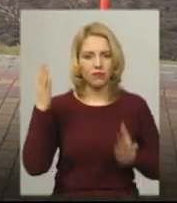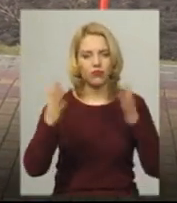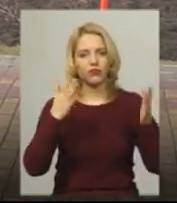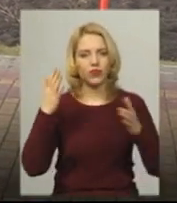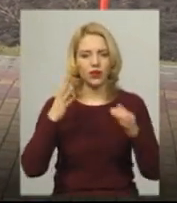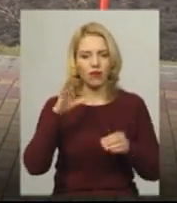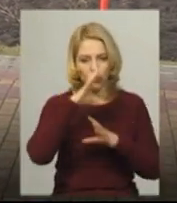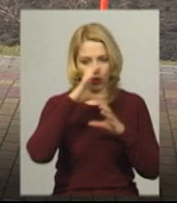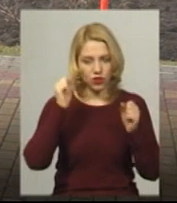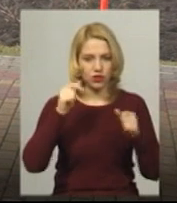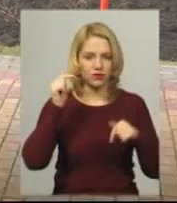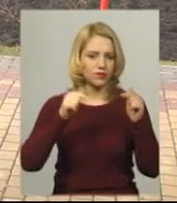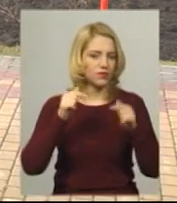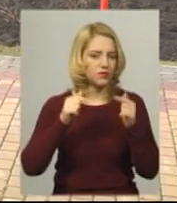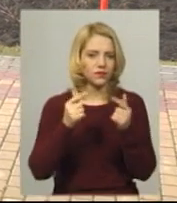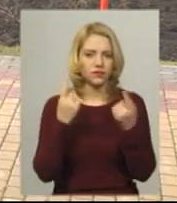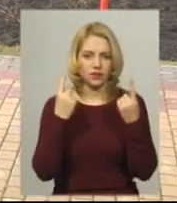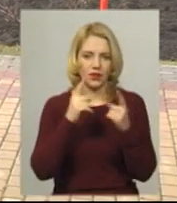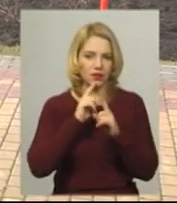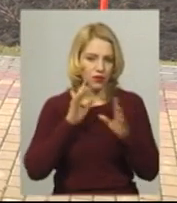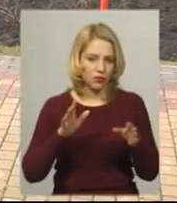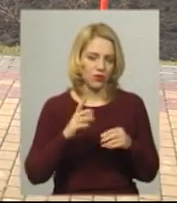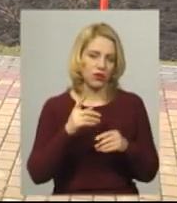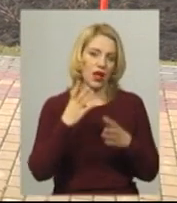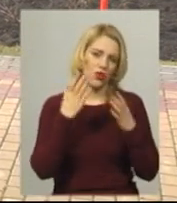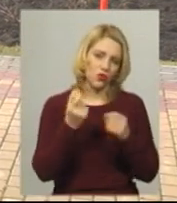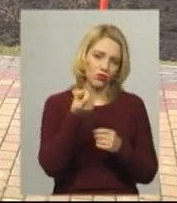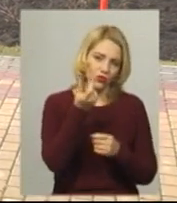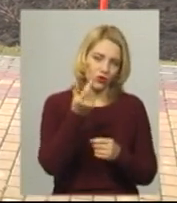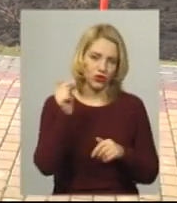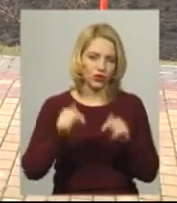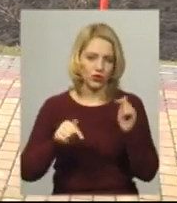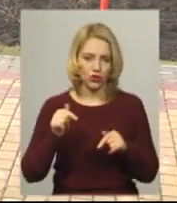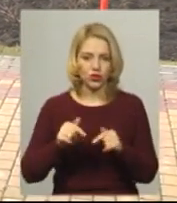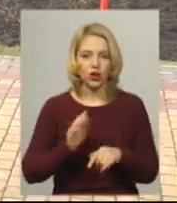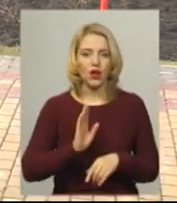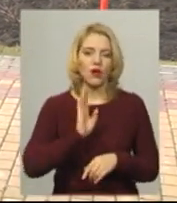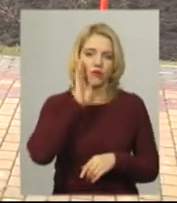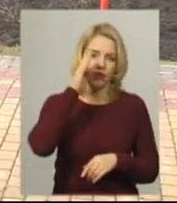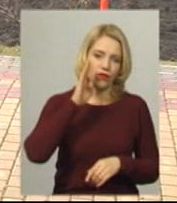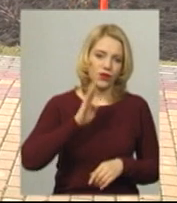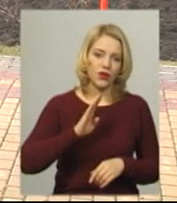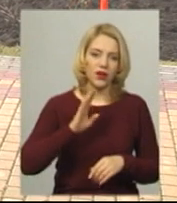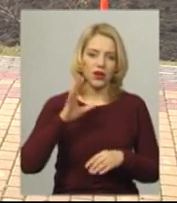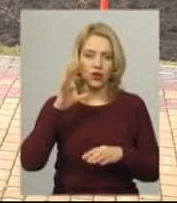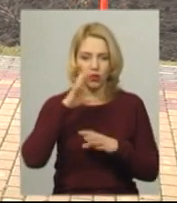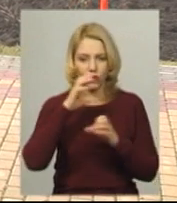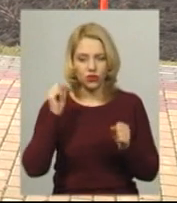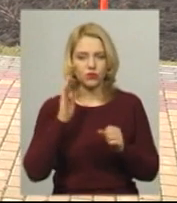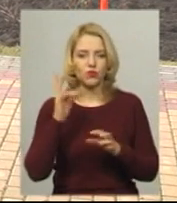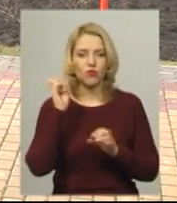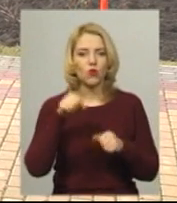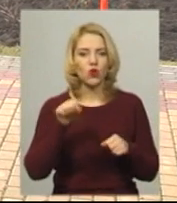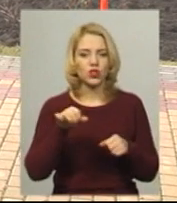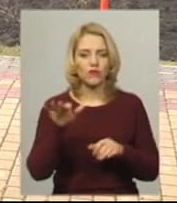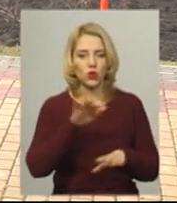Вночі істотних опадів не прогнозуємо, в день часом невеликий дощ. Вночі та вранці подекуди можливий туман з види місцю 200-500